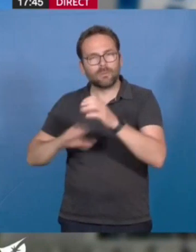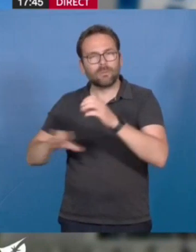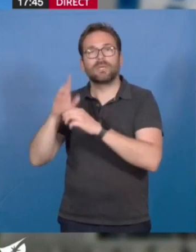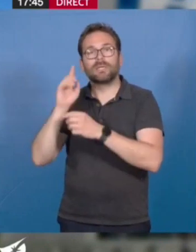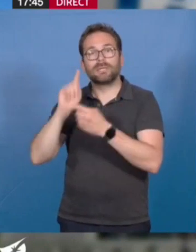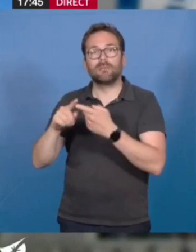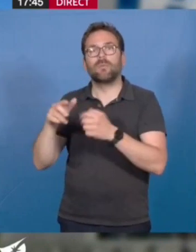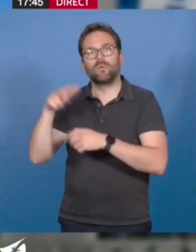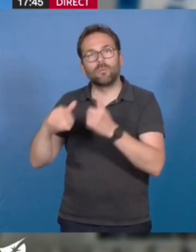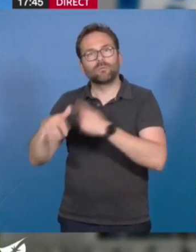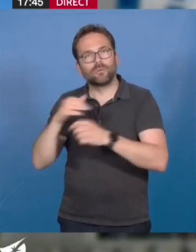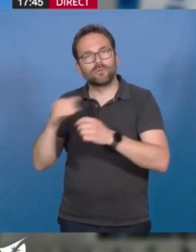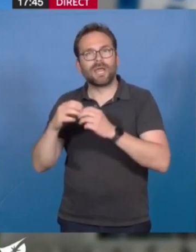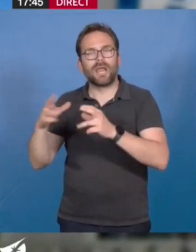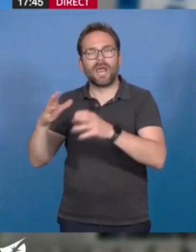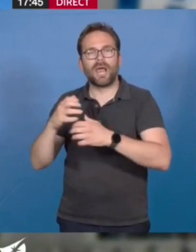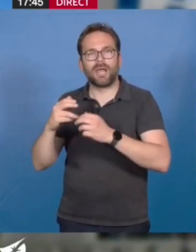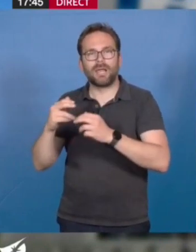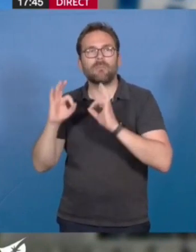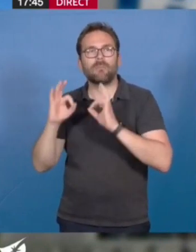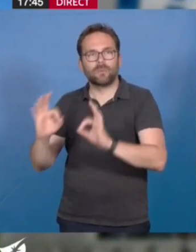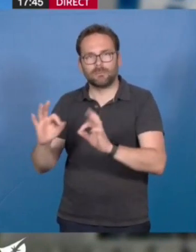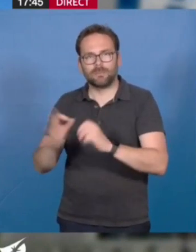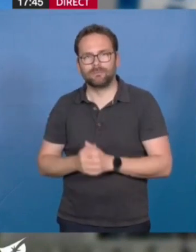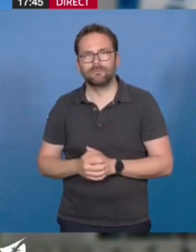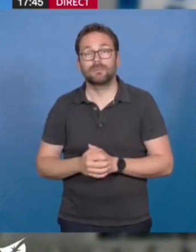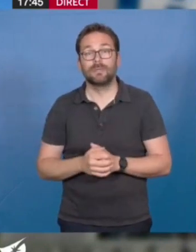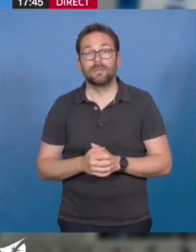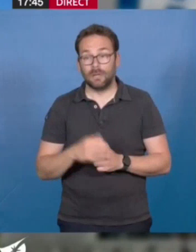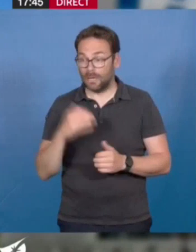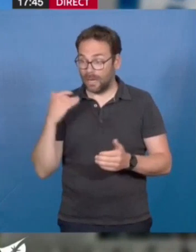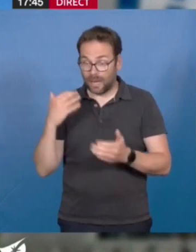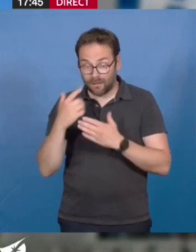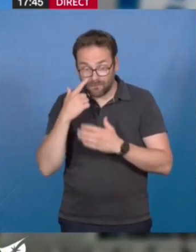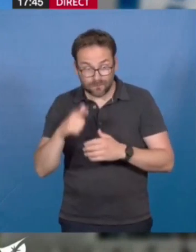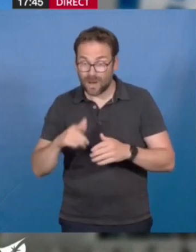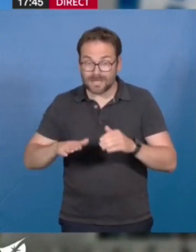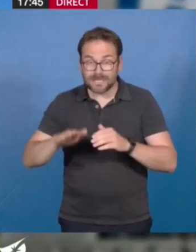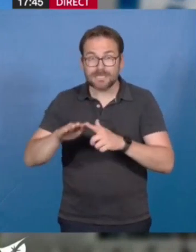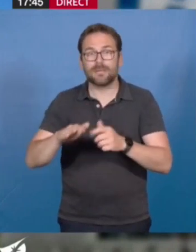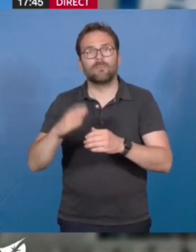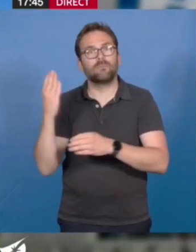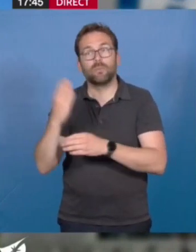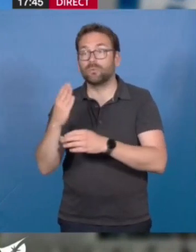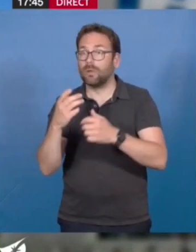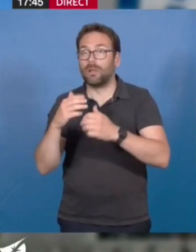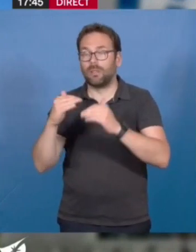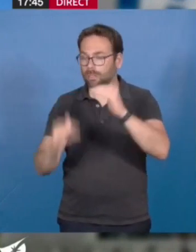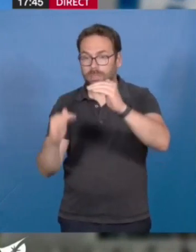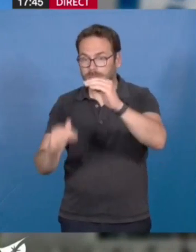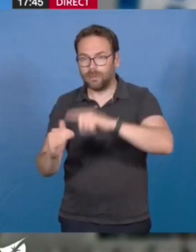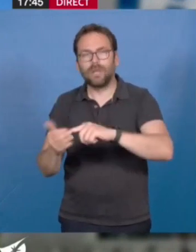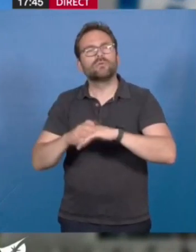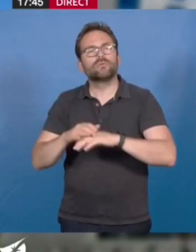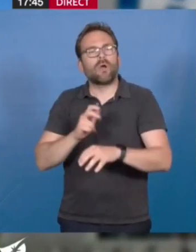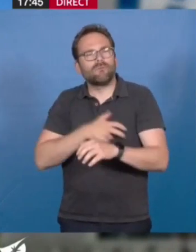Après des années d'atomie, de construction réalisée, se situant très en deçà des besoins, les communes de la métropole vont pouvoir combler une